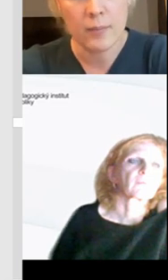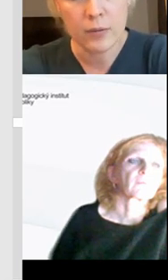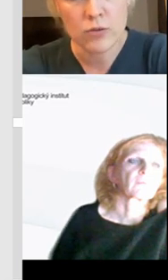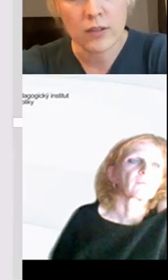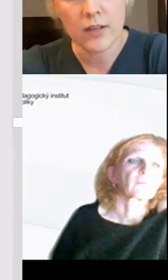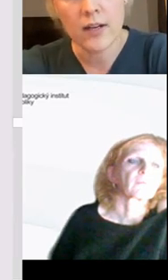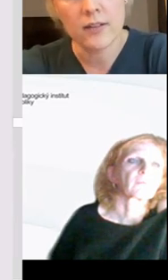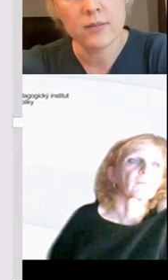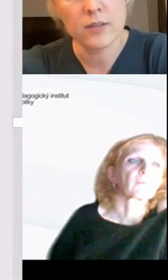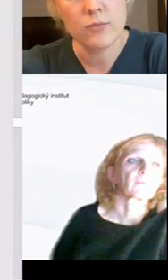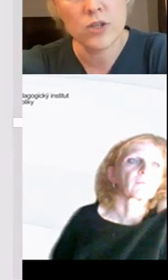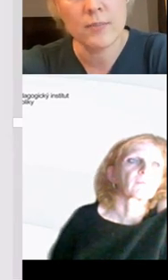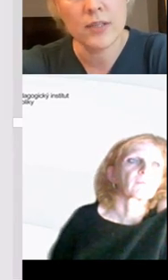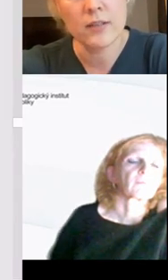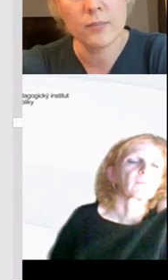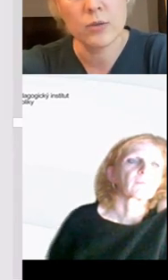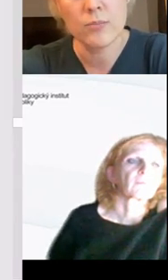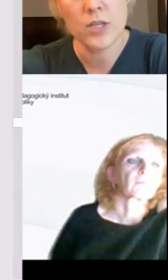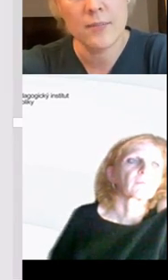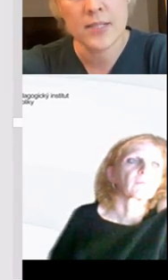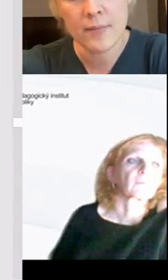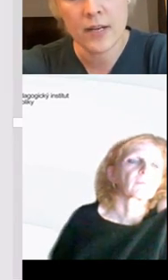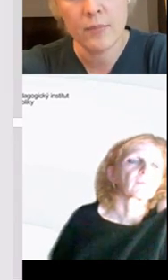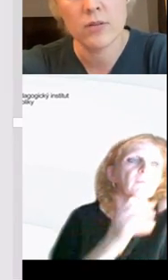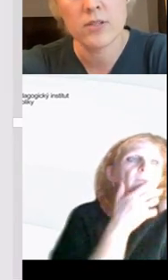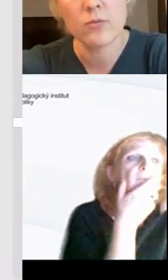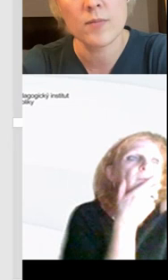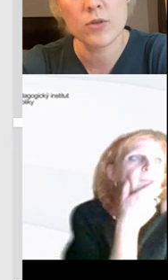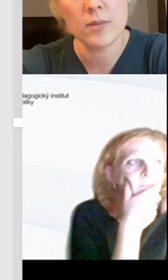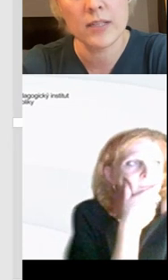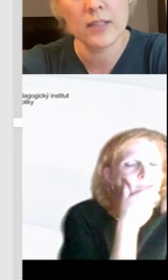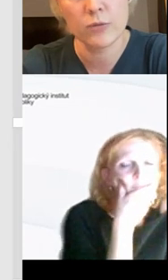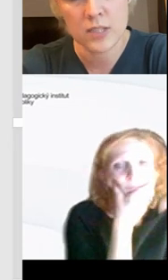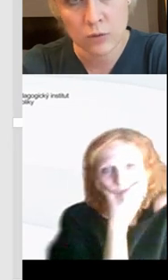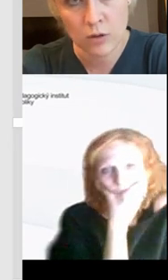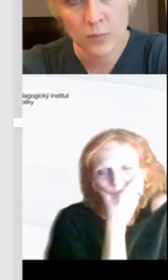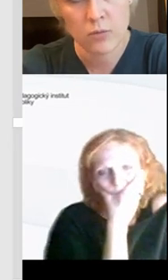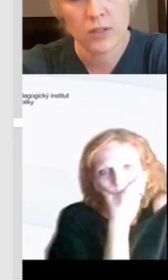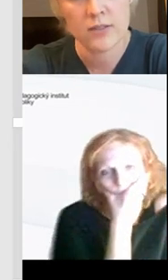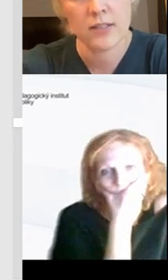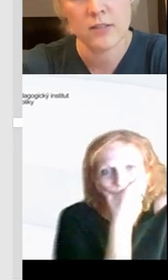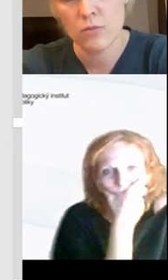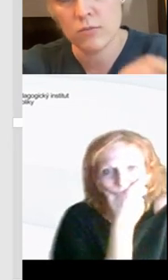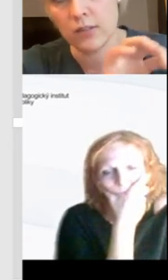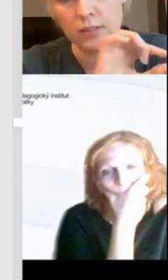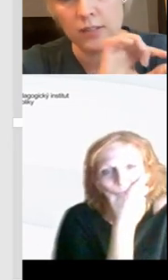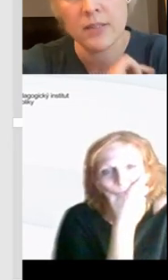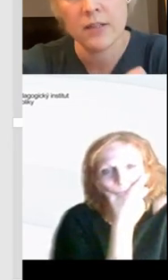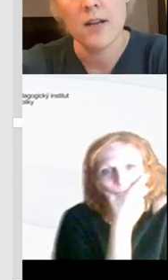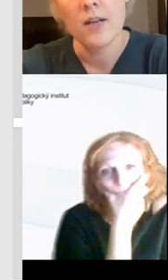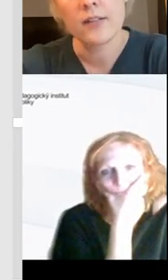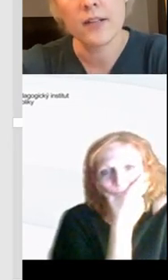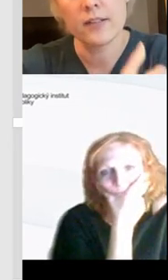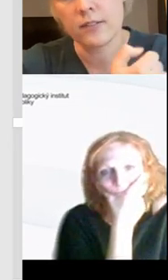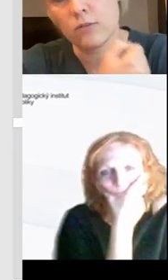nebo albituška, která, kde můžete být buď to přijemcem nebo samozřejmě můžete být i tvůrcem toho obsahu, kdy existují ty